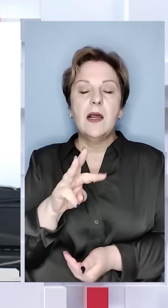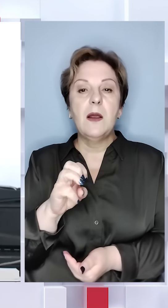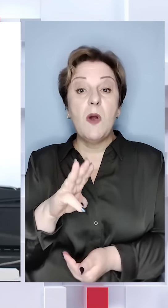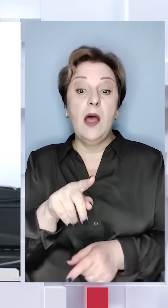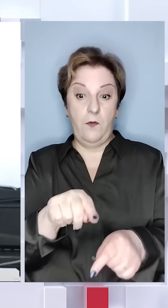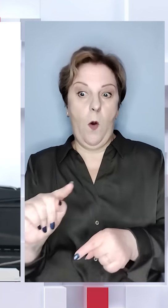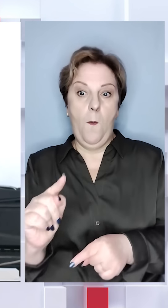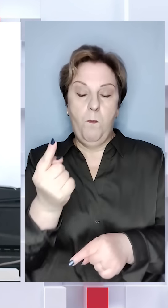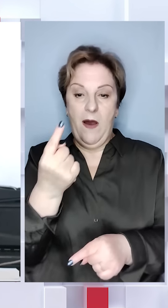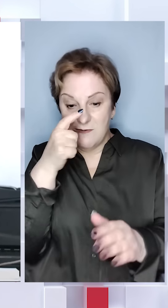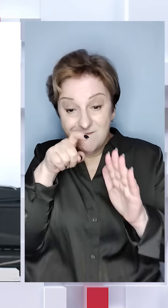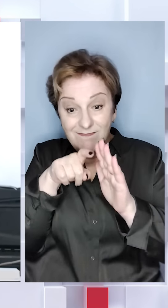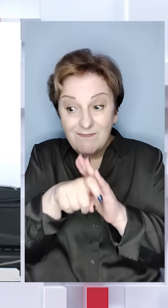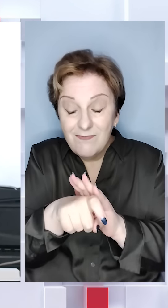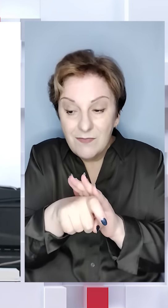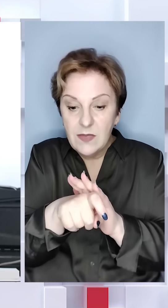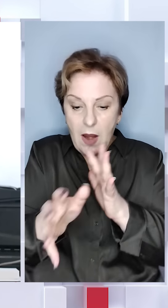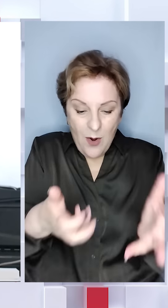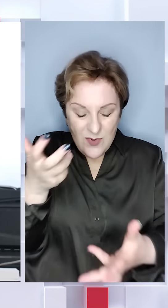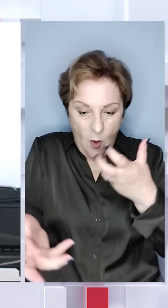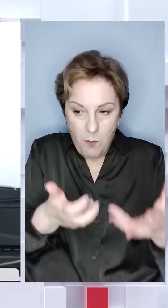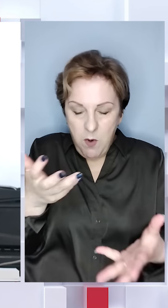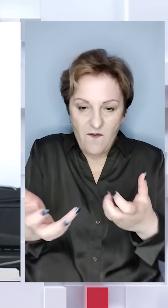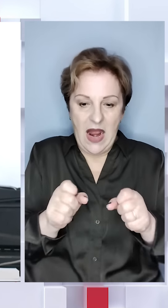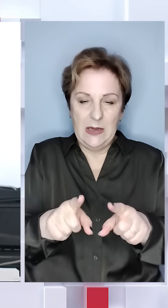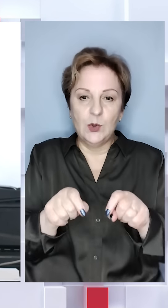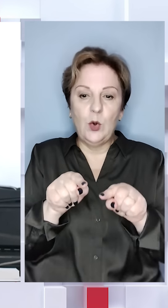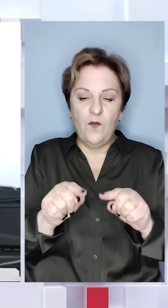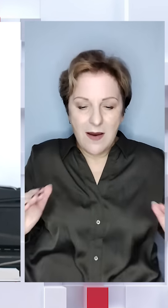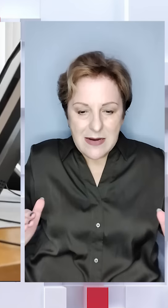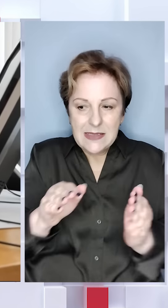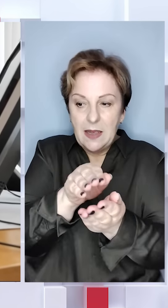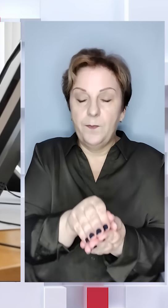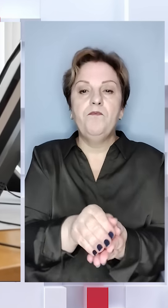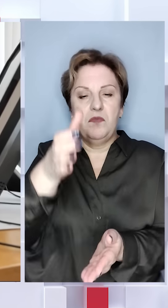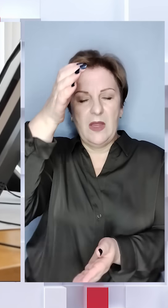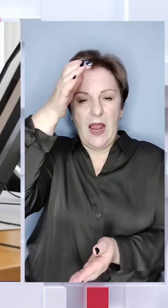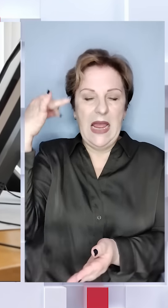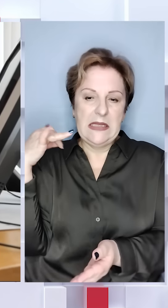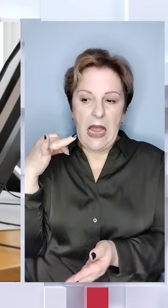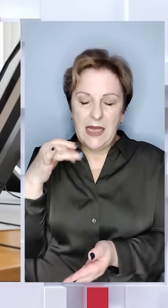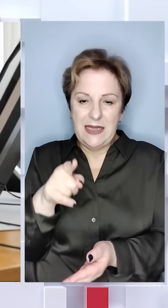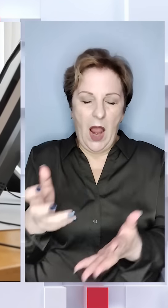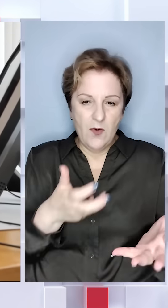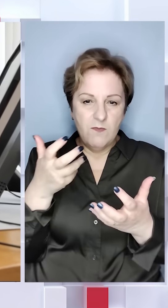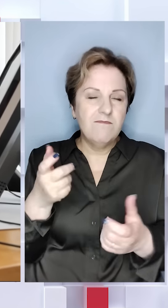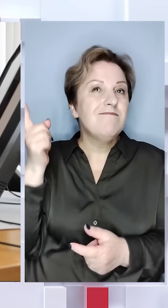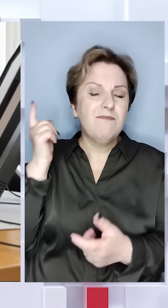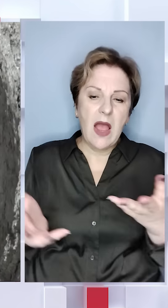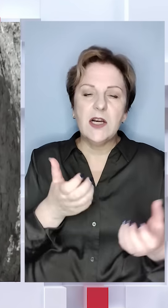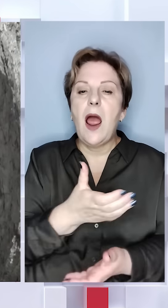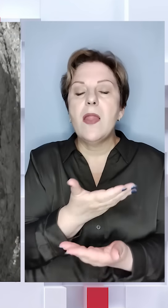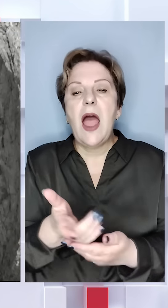вірогідно, вони першими почали просто добувати золото в тих скіфських. Археолог Юрій Болтрик свого часу